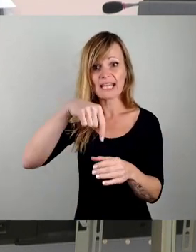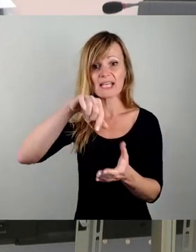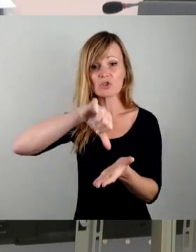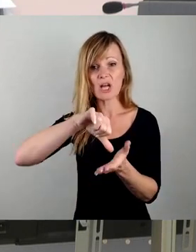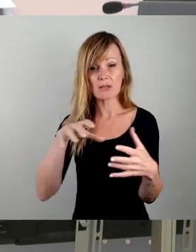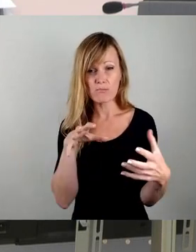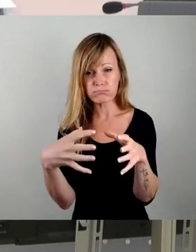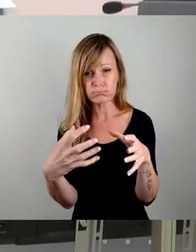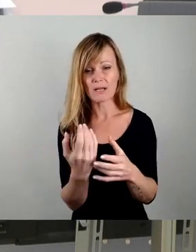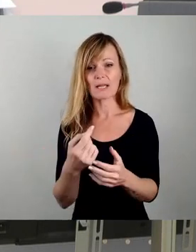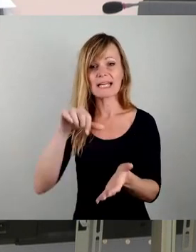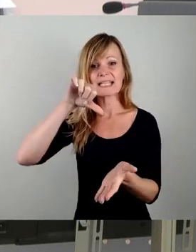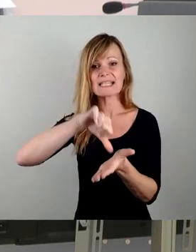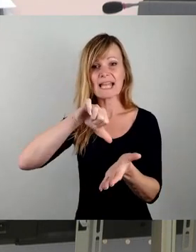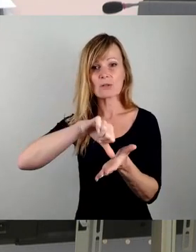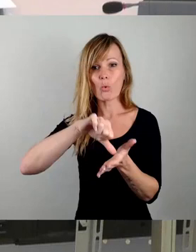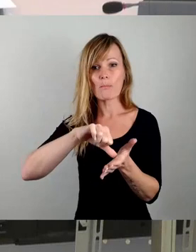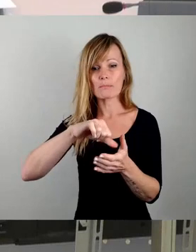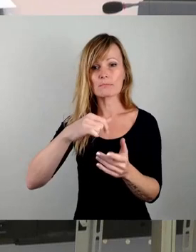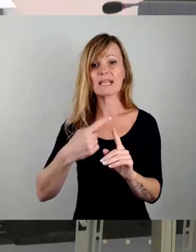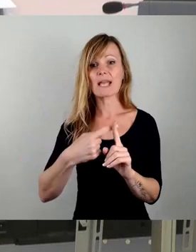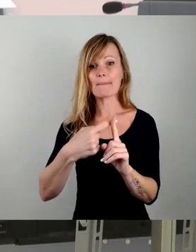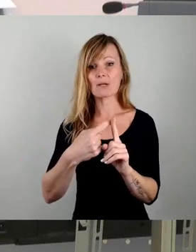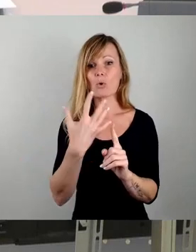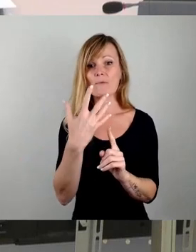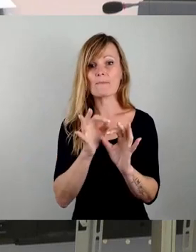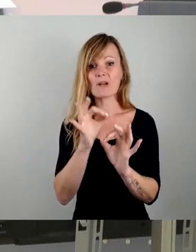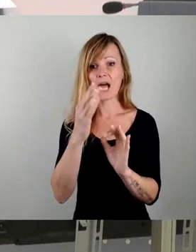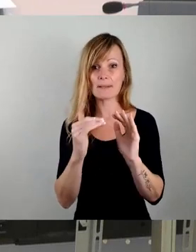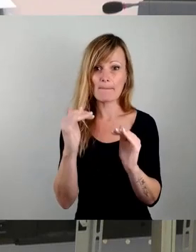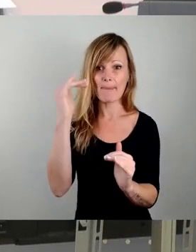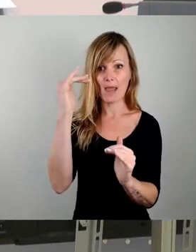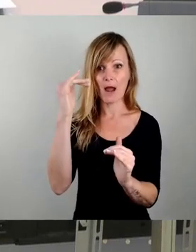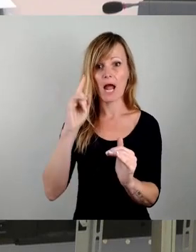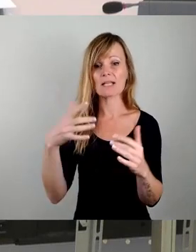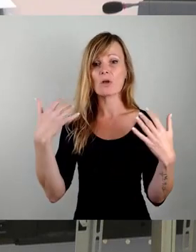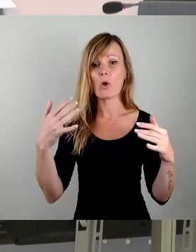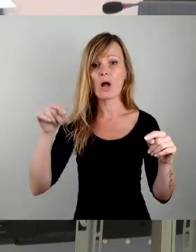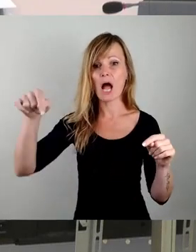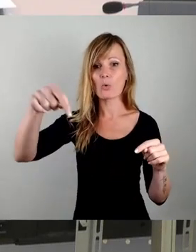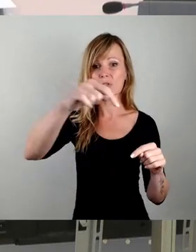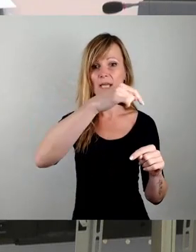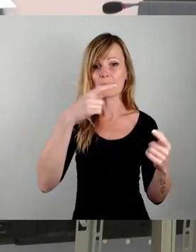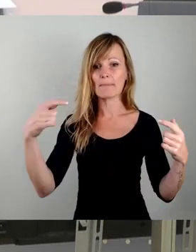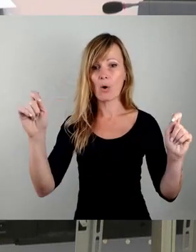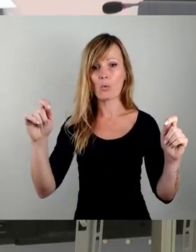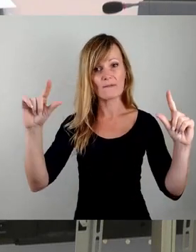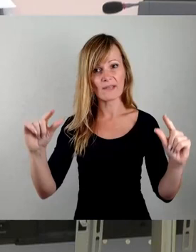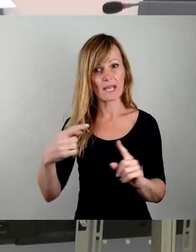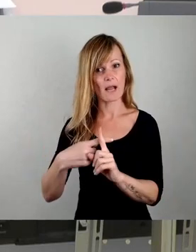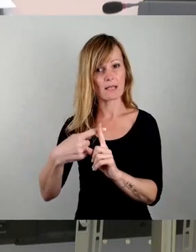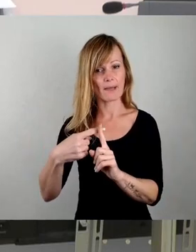Stadtzentrum haben, die fünf Grad höher sind als in den locker bebauten Stadträndern. Die Stadtverwaltung